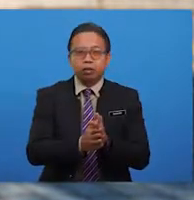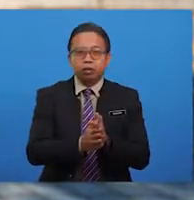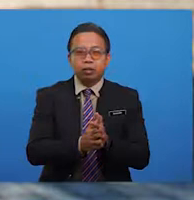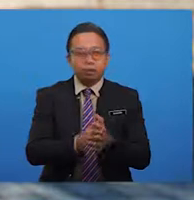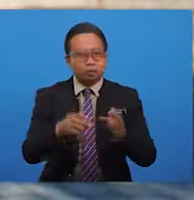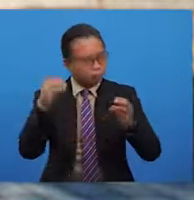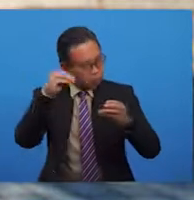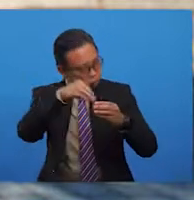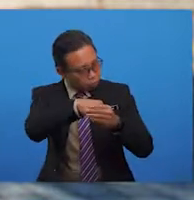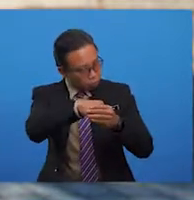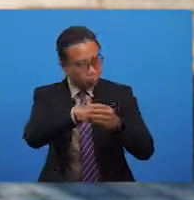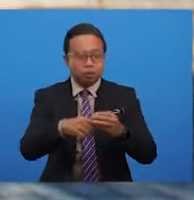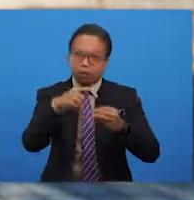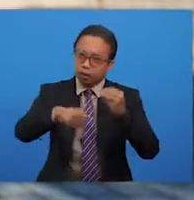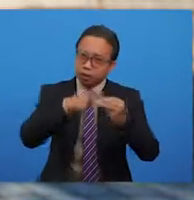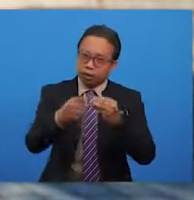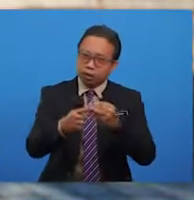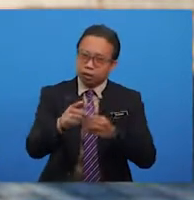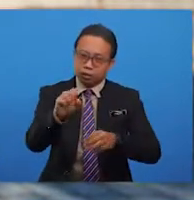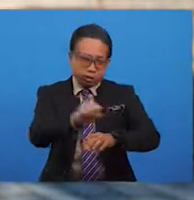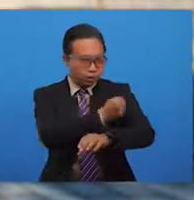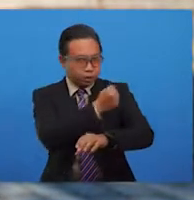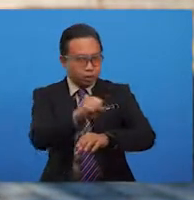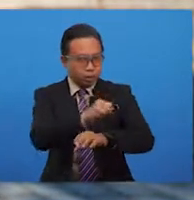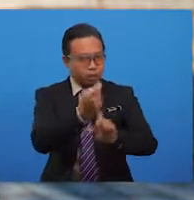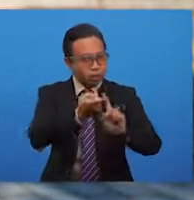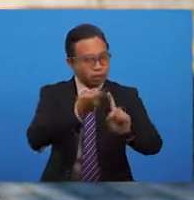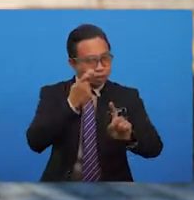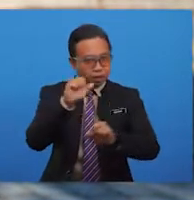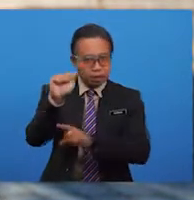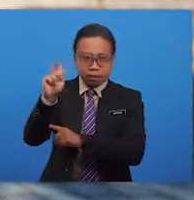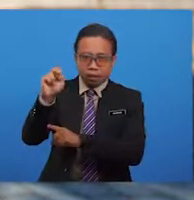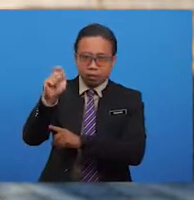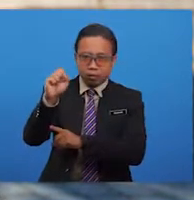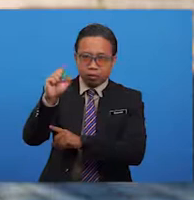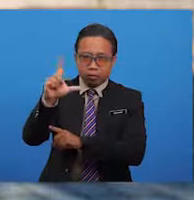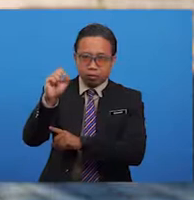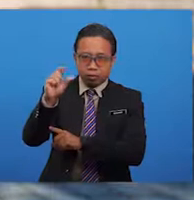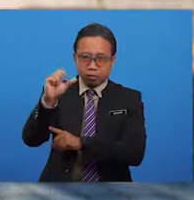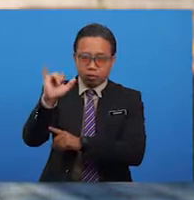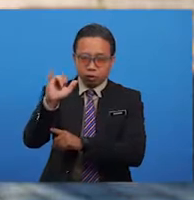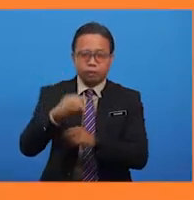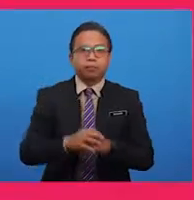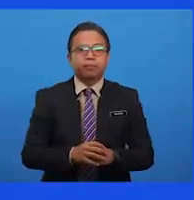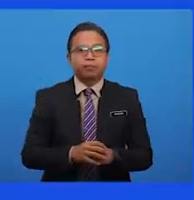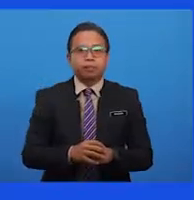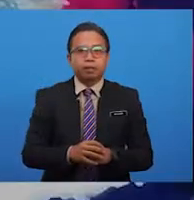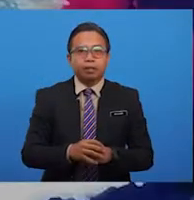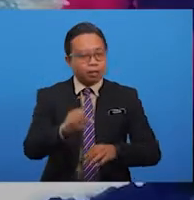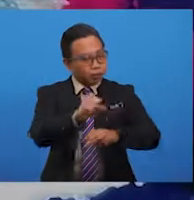terperinci tentang sebuah sajak daripada antologi sejadah rindu iaitu